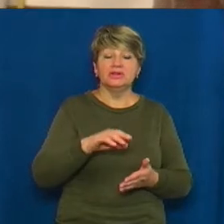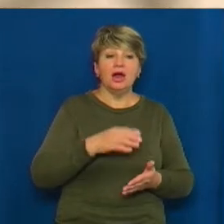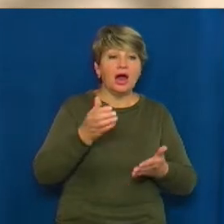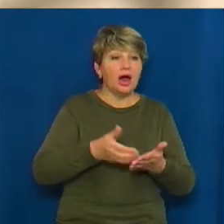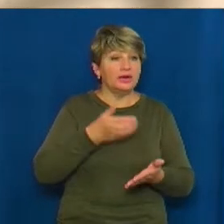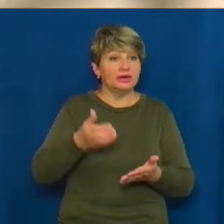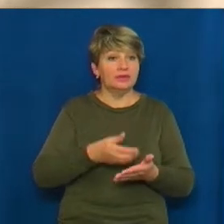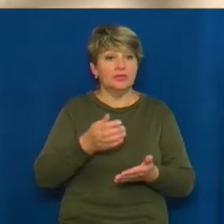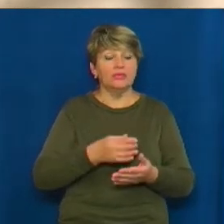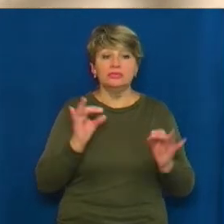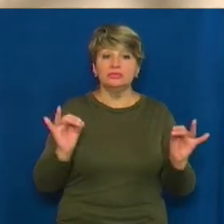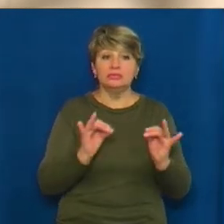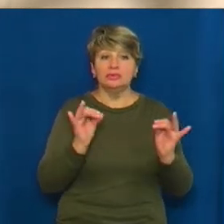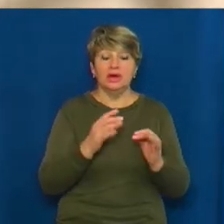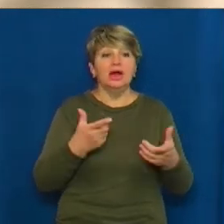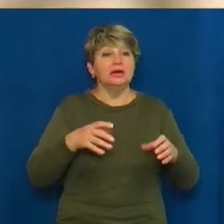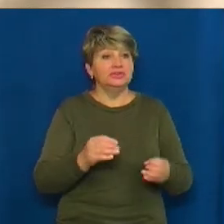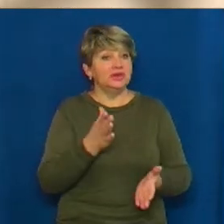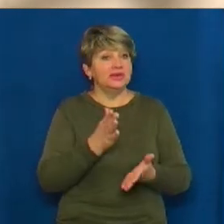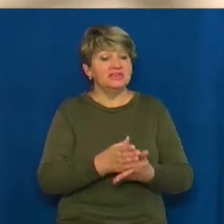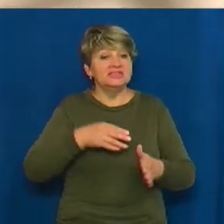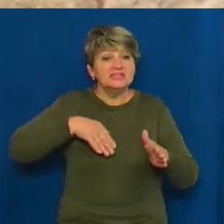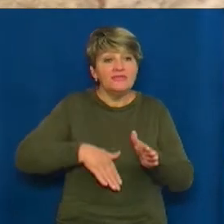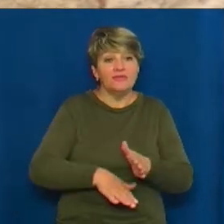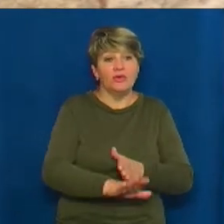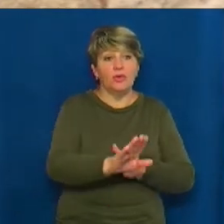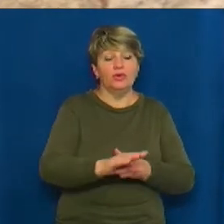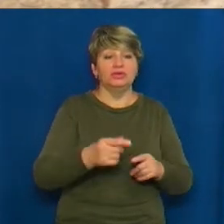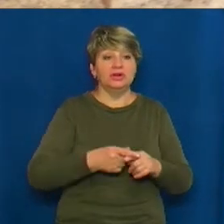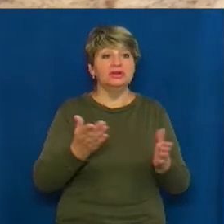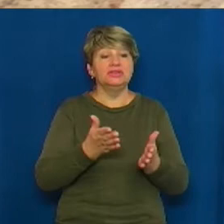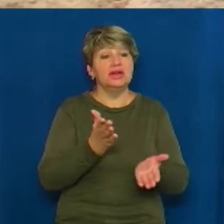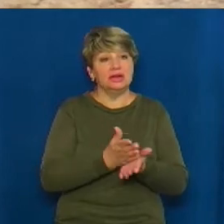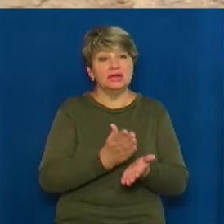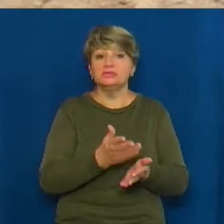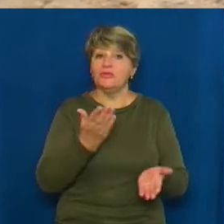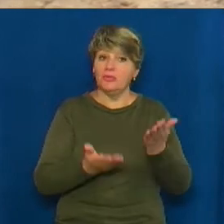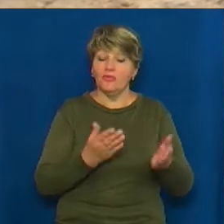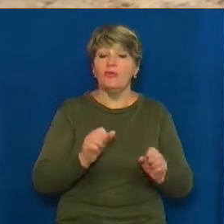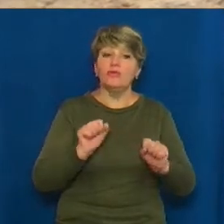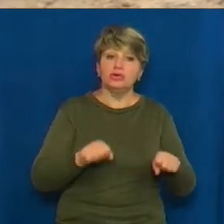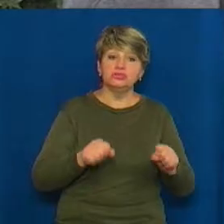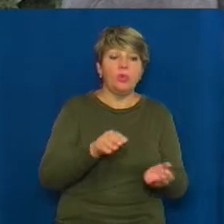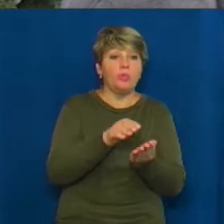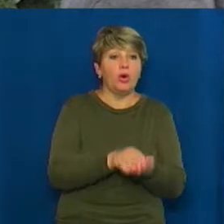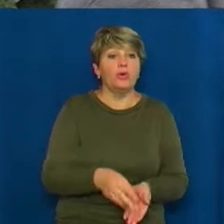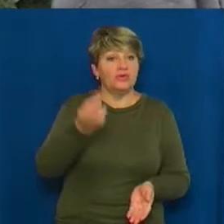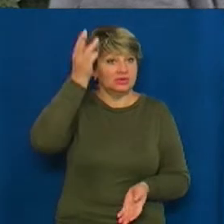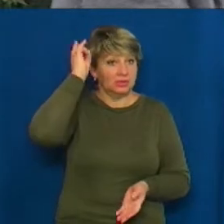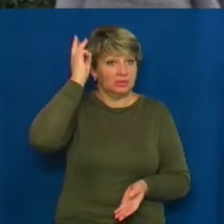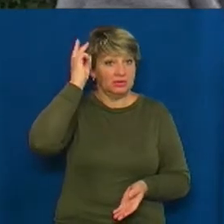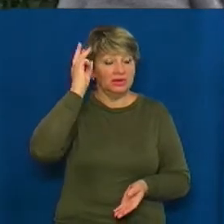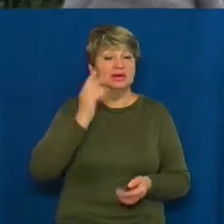де саме в церкві знаходиться вхід до підземелля, що веде до ймовірного поховання гетьмана Богдана Хмельницького, розповідає керівниця